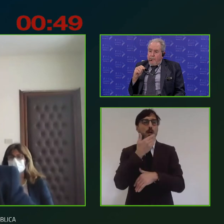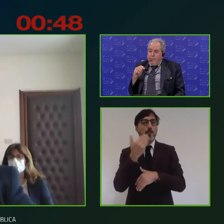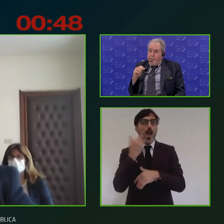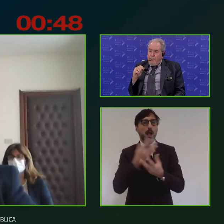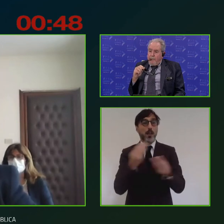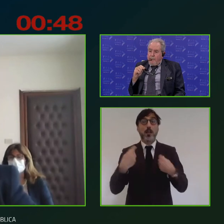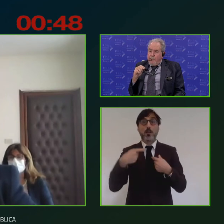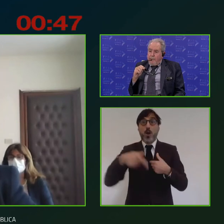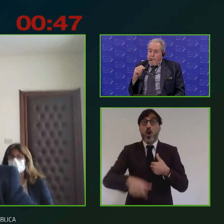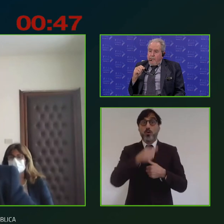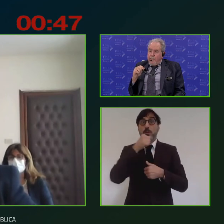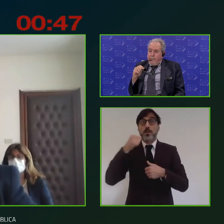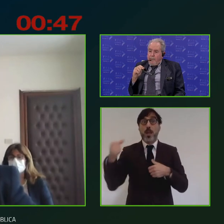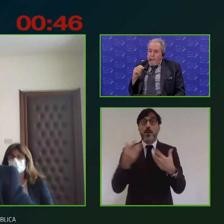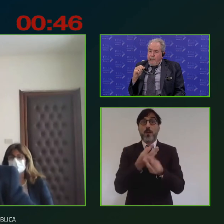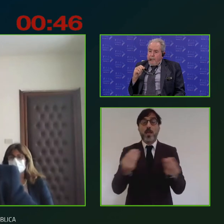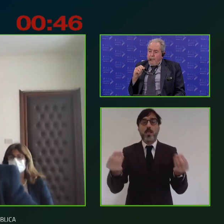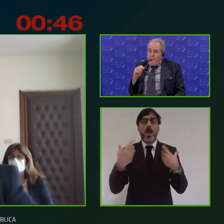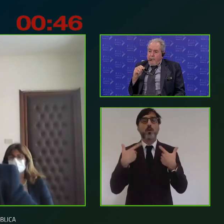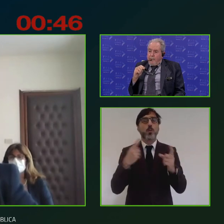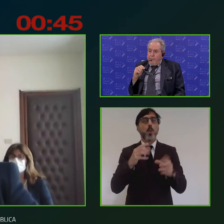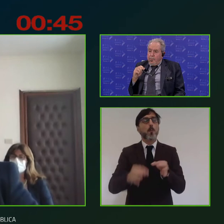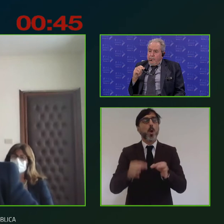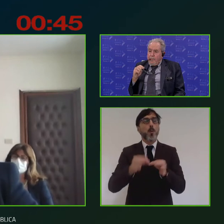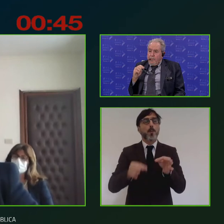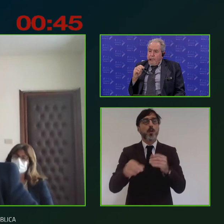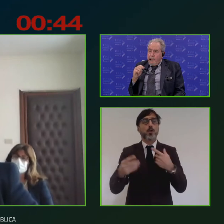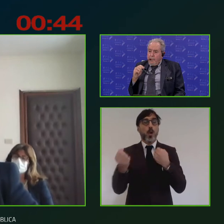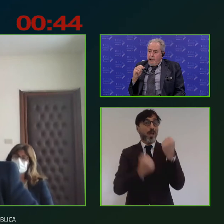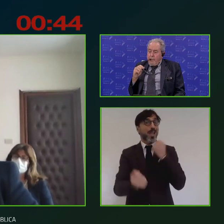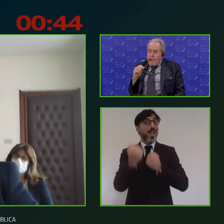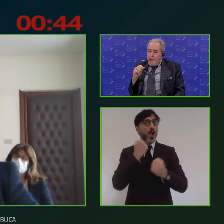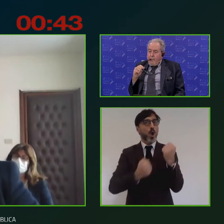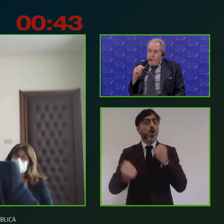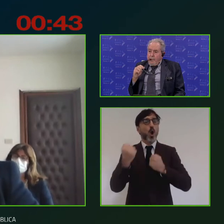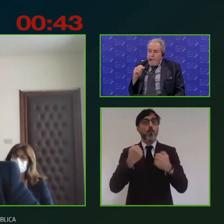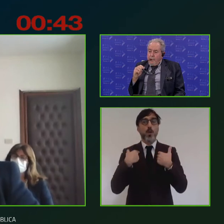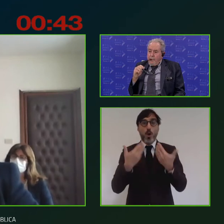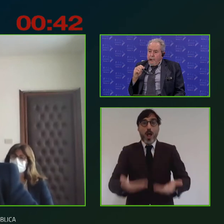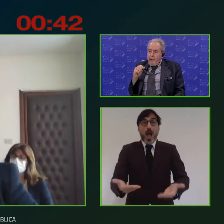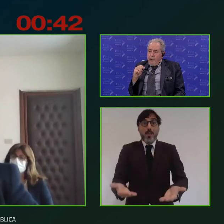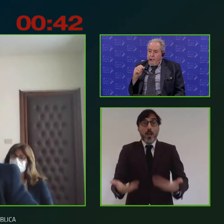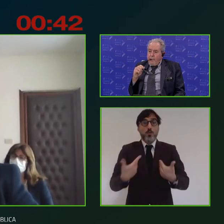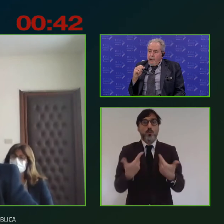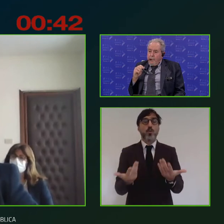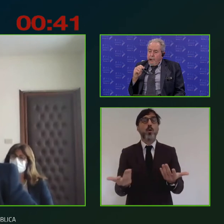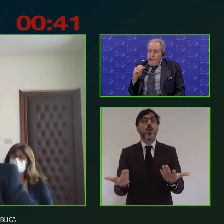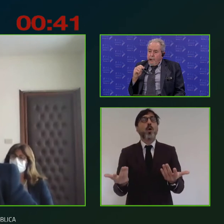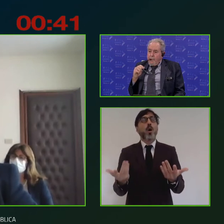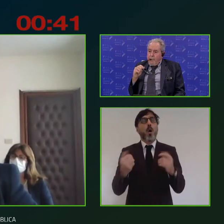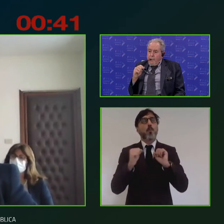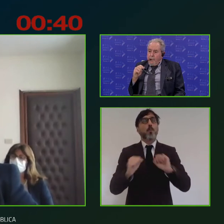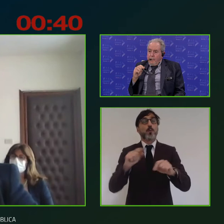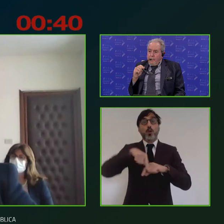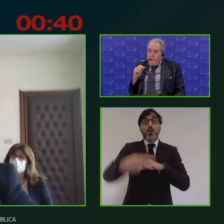è necessario e soprattutto in un momento economico, che è quello attuale, ma post